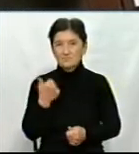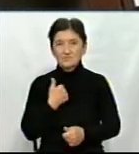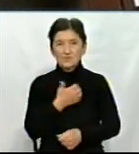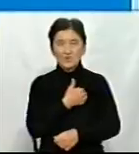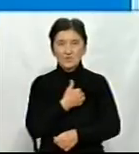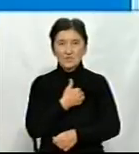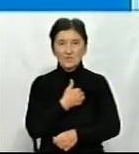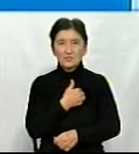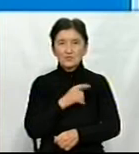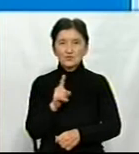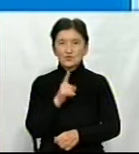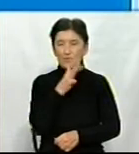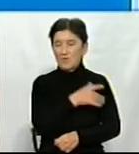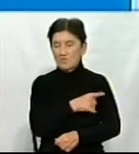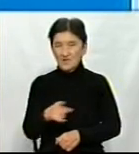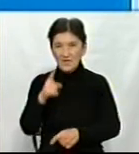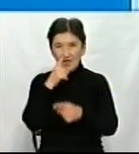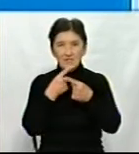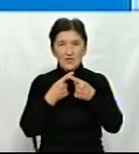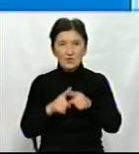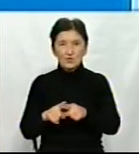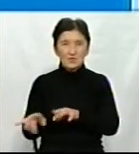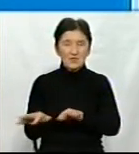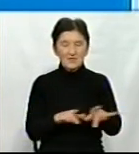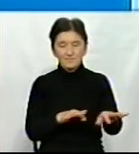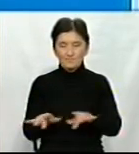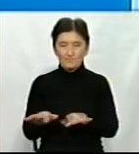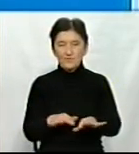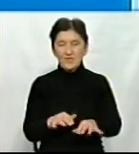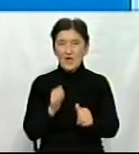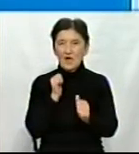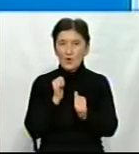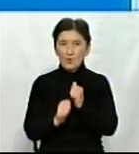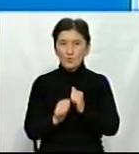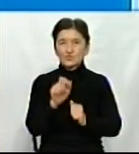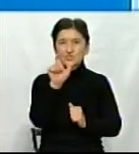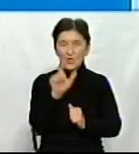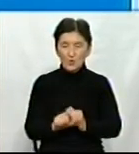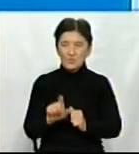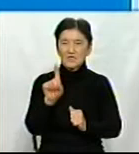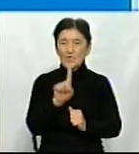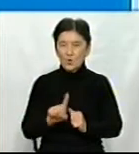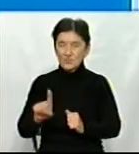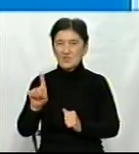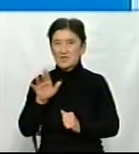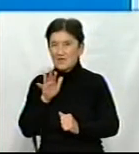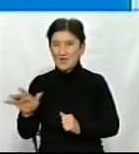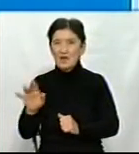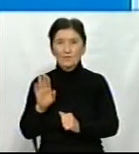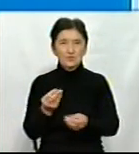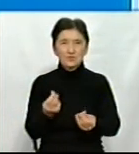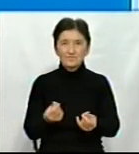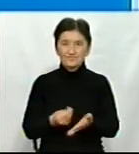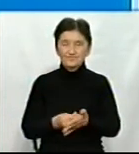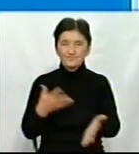в період технологічної роботи. Скажіть, будь ласка. що кожна людина, кожна година, кожна хвилина дуже багато вартує.